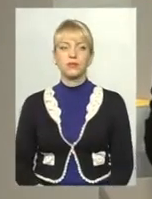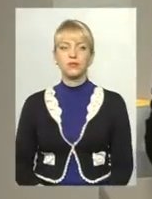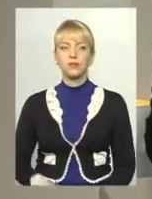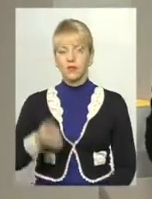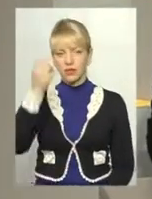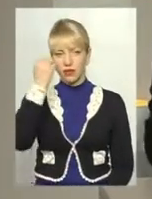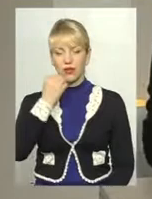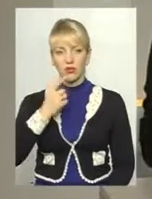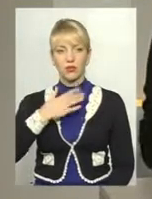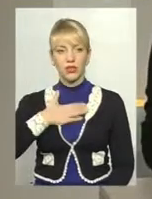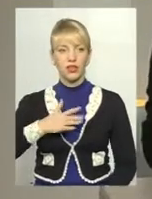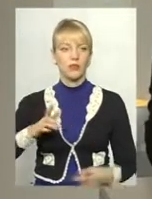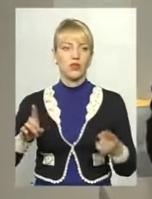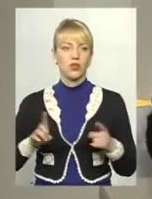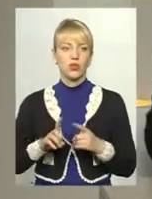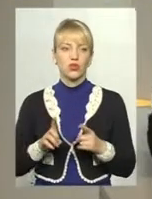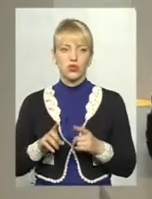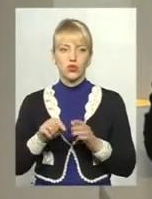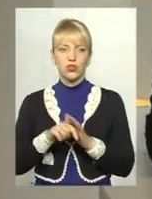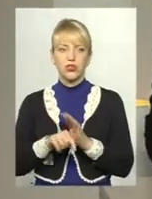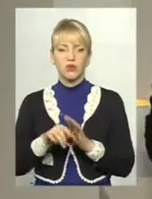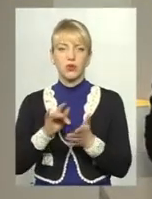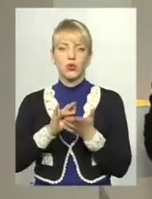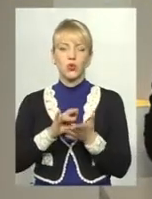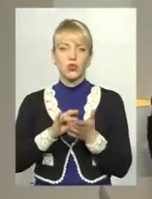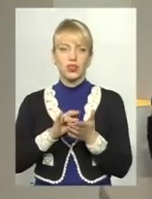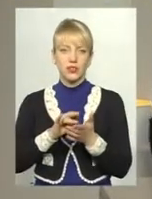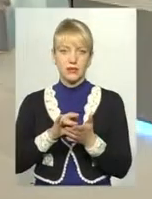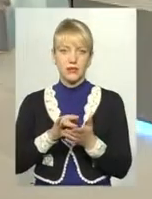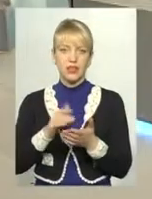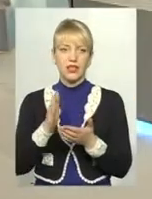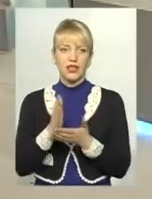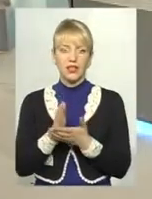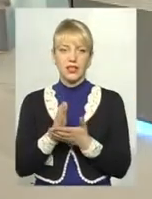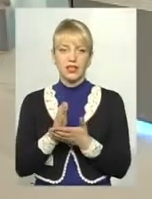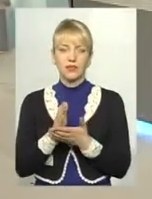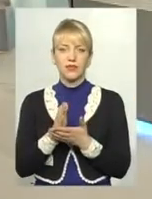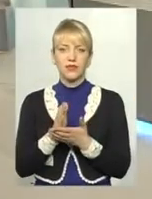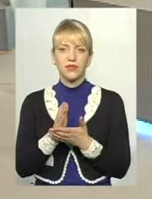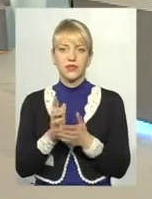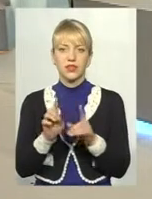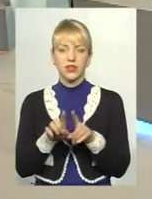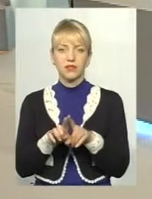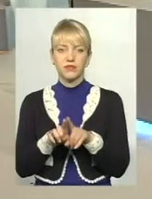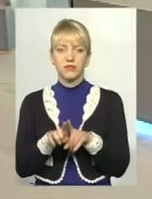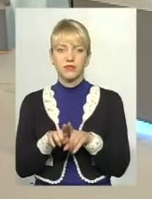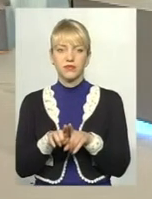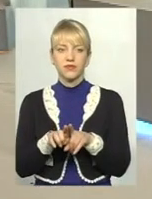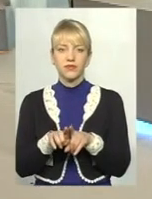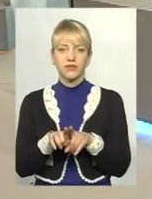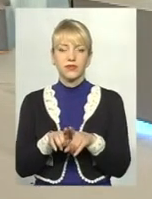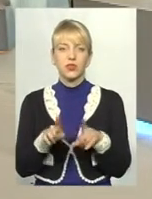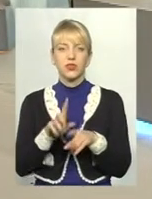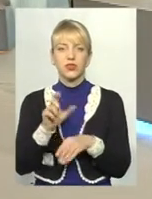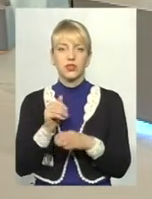дуже приємно, що саме туризм є таким приводом, що за